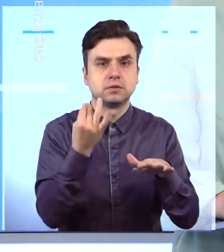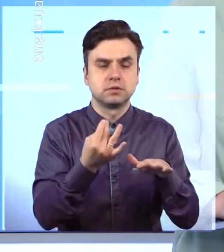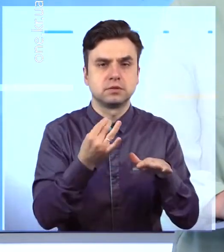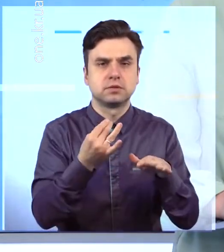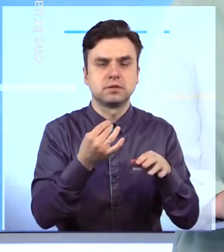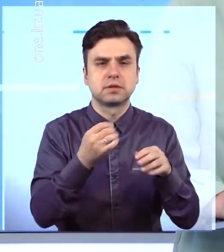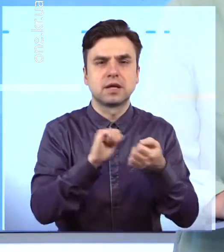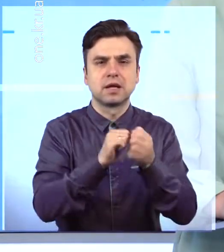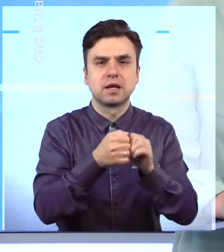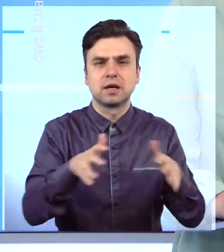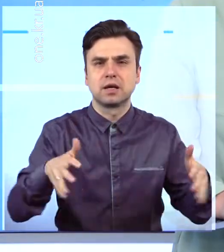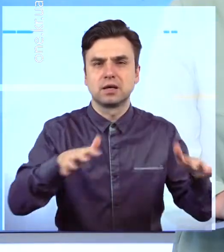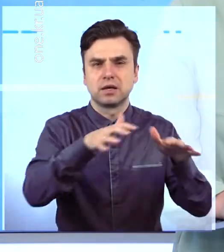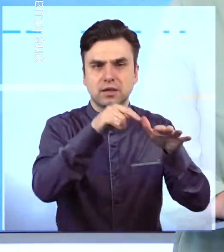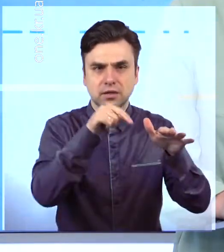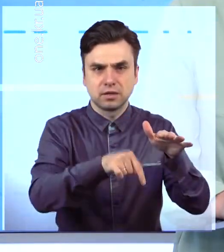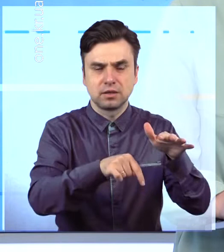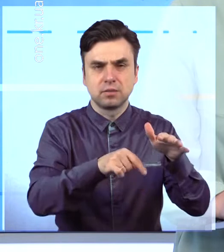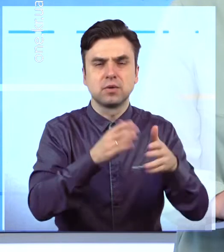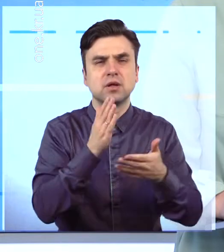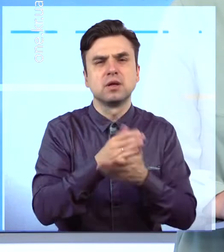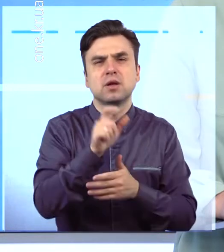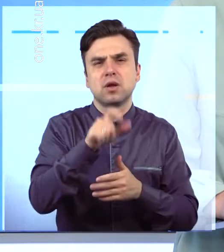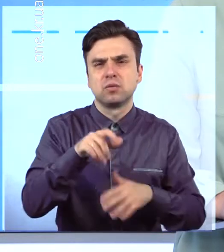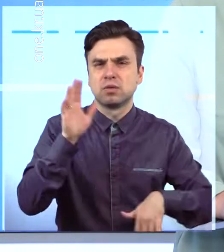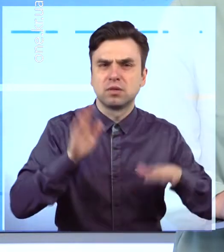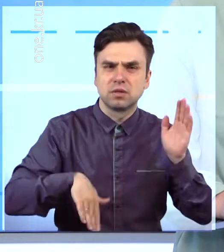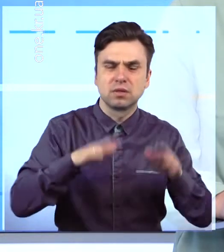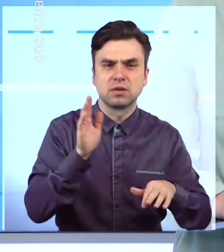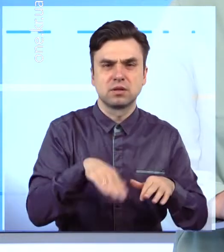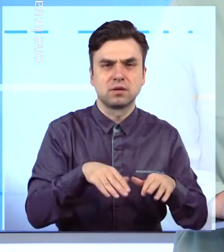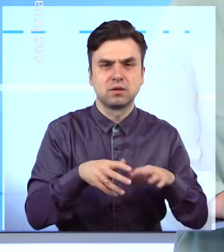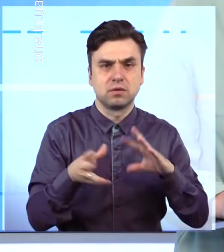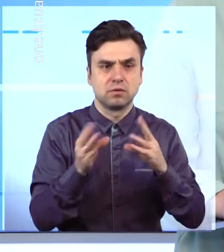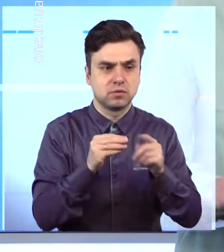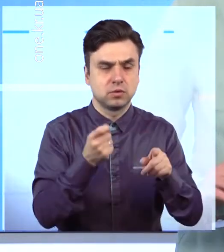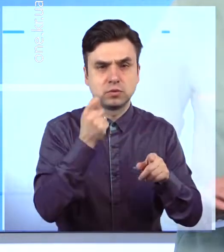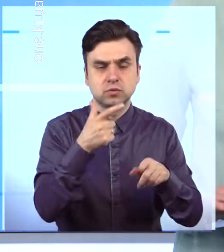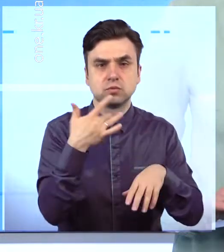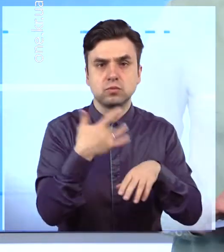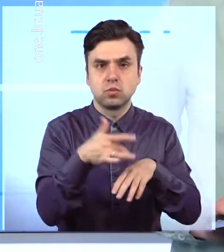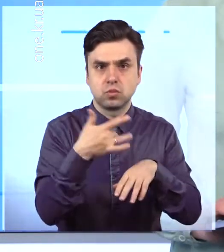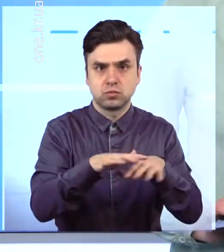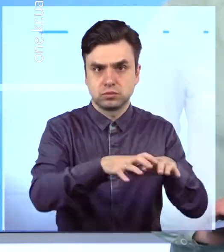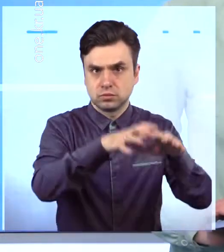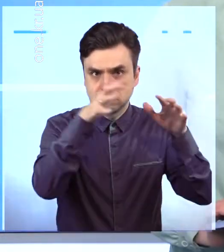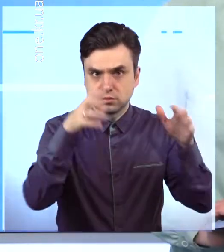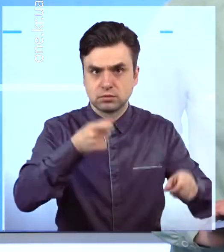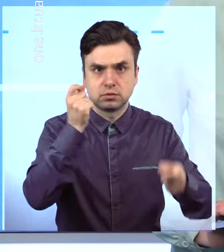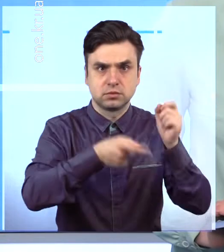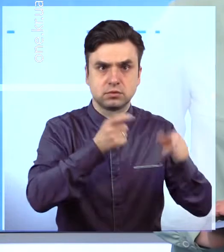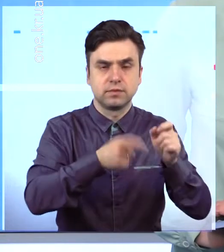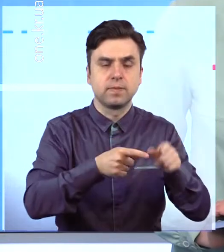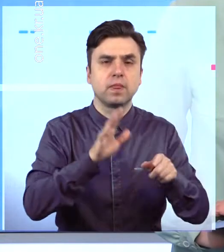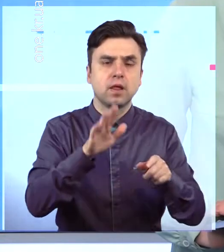Сланцеві скелі. З усиллями деяких недбалих мешканців, вони ледь не перетворилися на стихійне сміттєзвалище. Проте завдяки